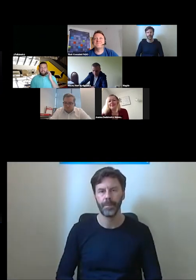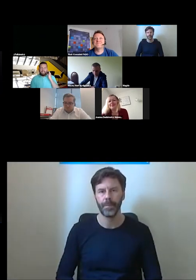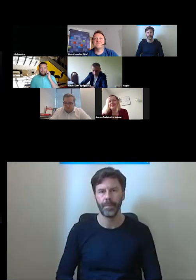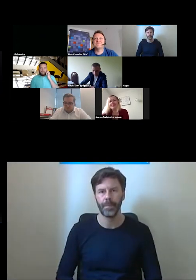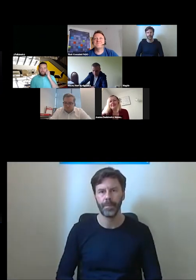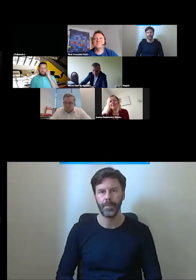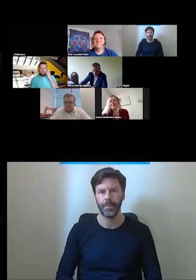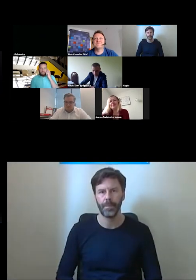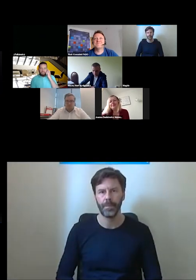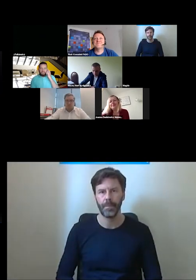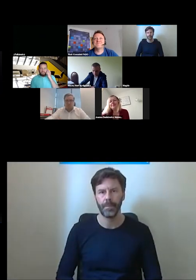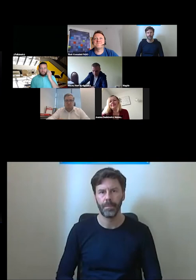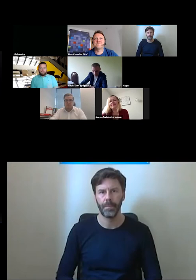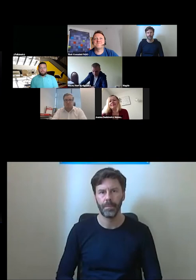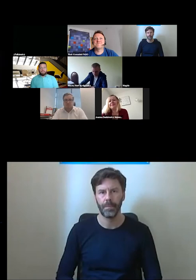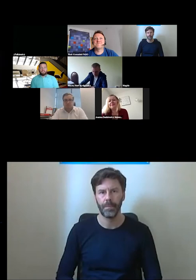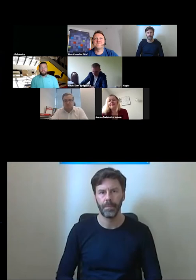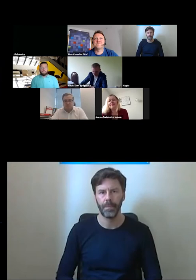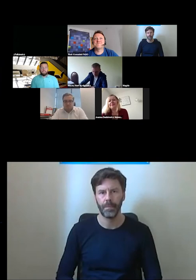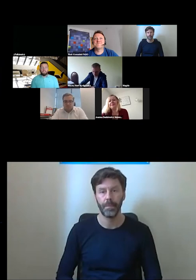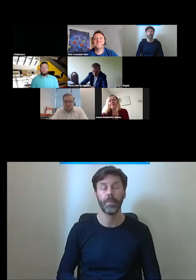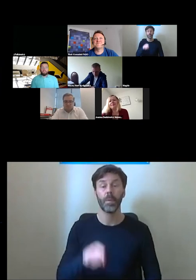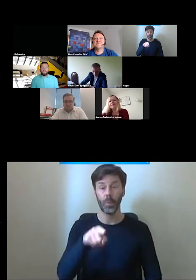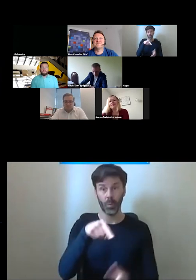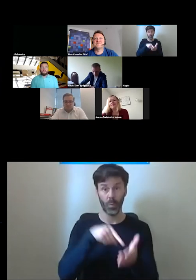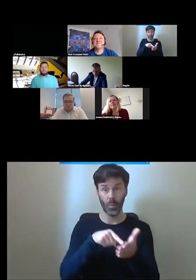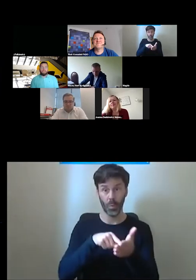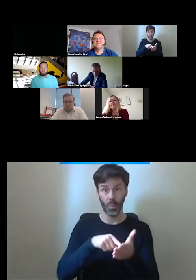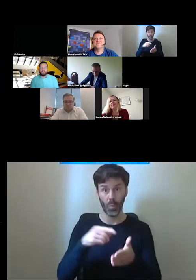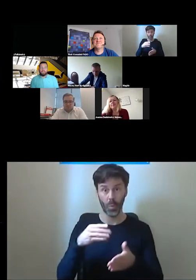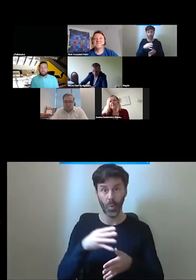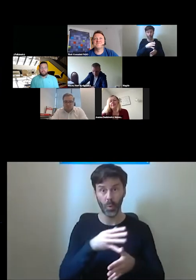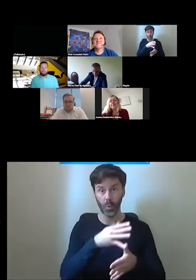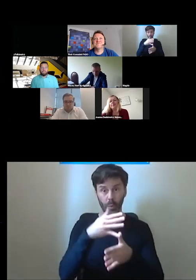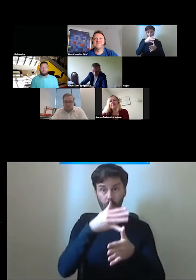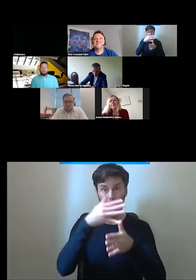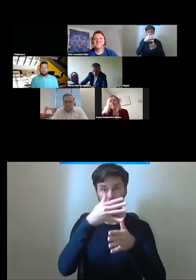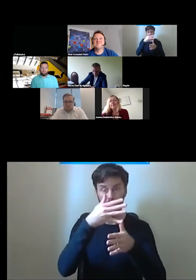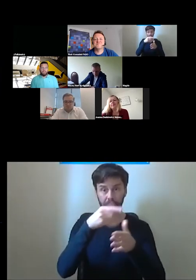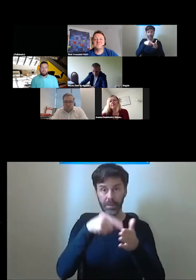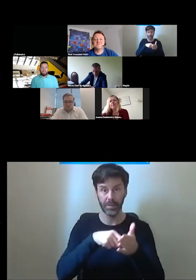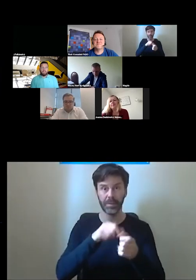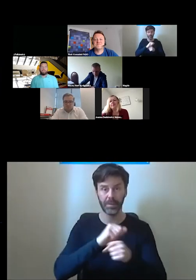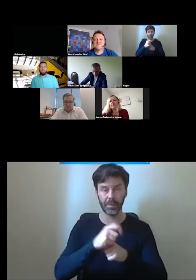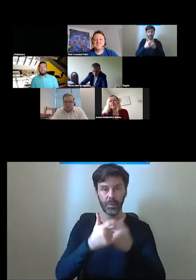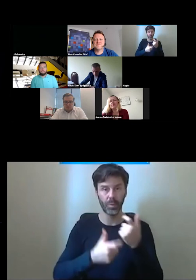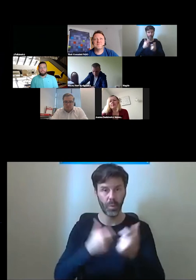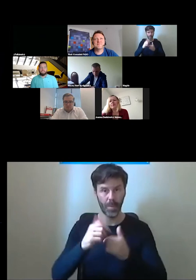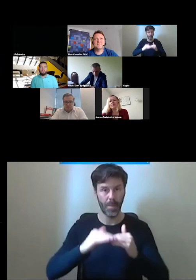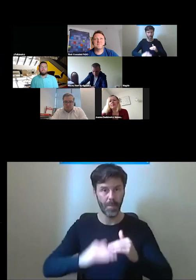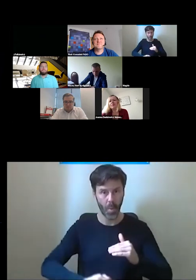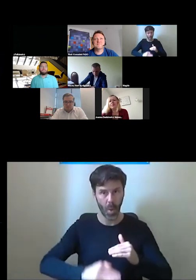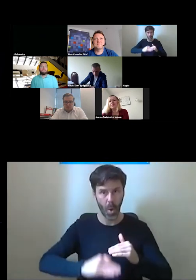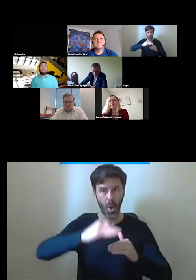są to są to schody które z których tworzy się podnośnik ja oczywiście jeszcze